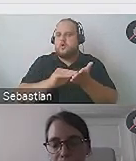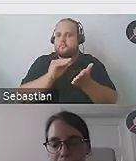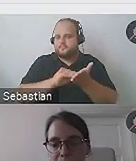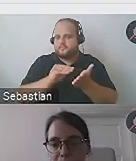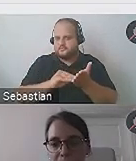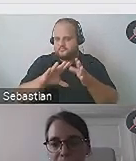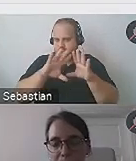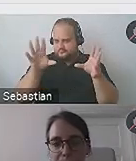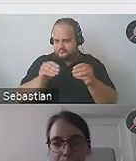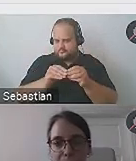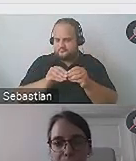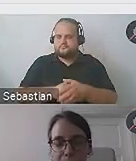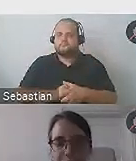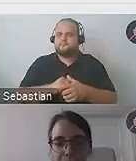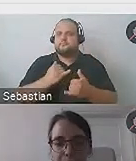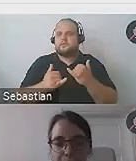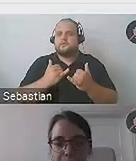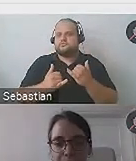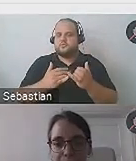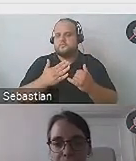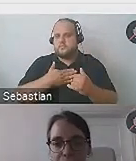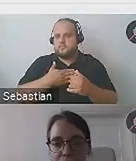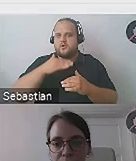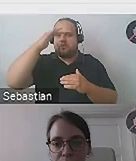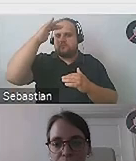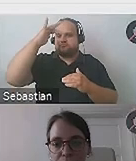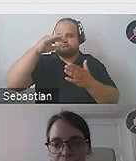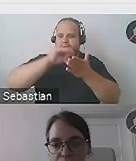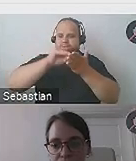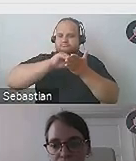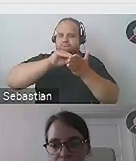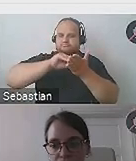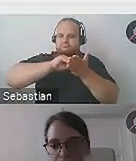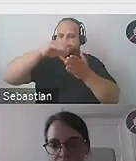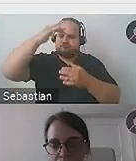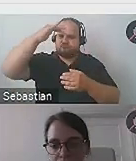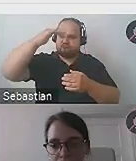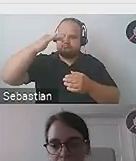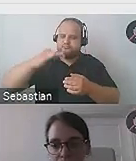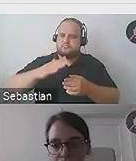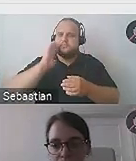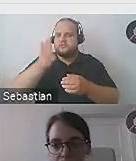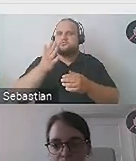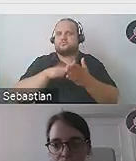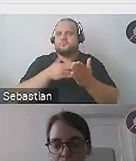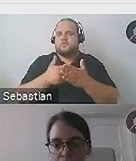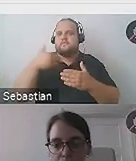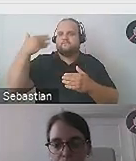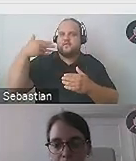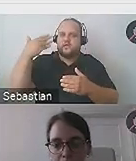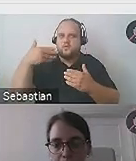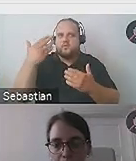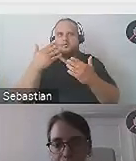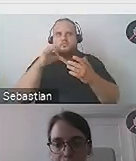Jeżeli kontekst jest taki, mamy długi artykuł będący relacją i recenzją z wystawy. W tym